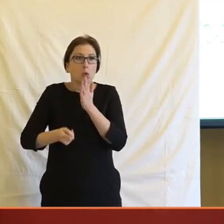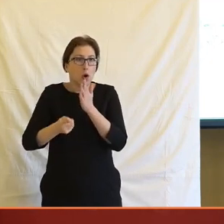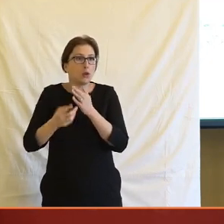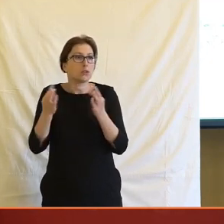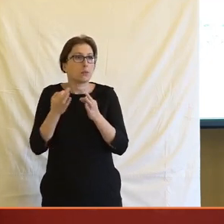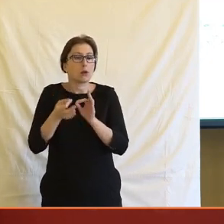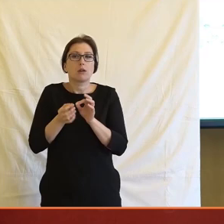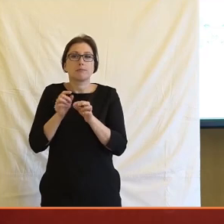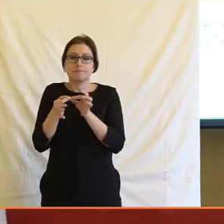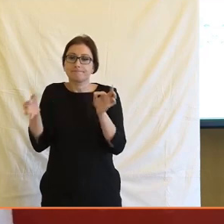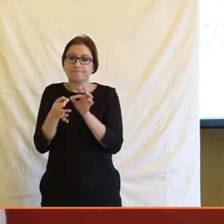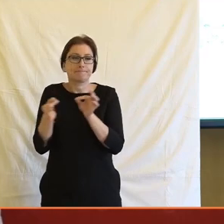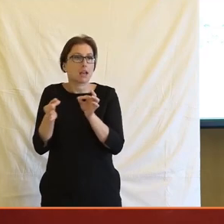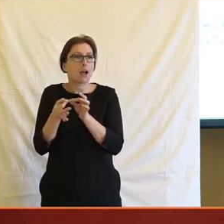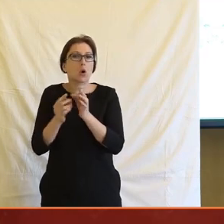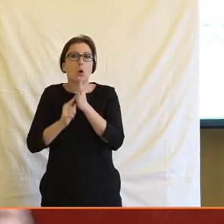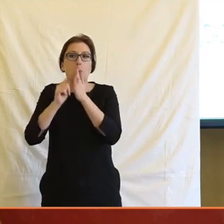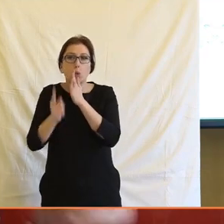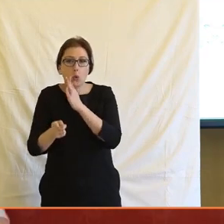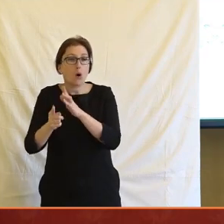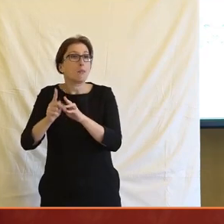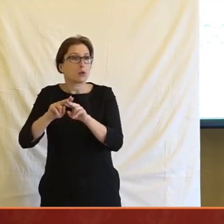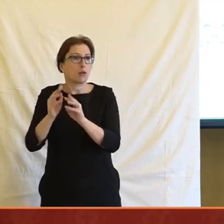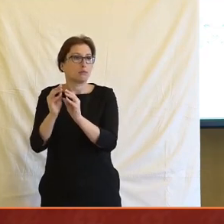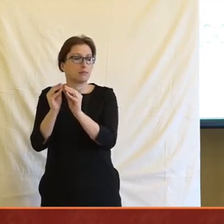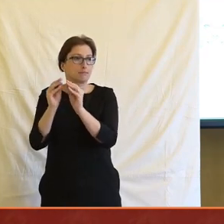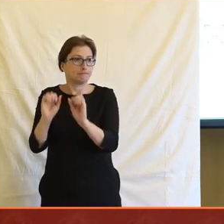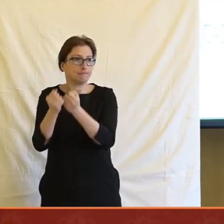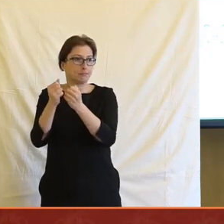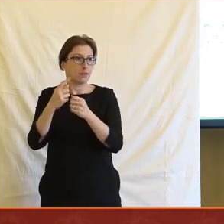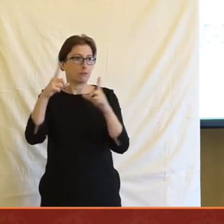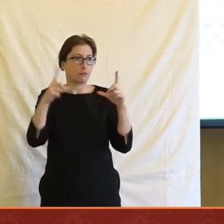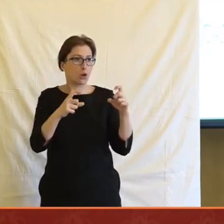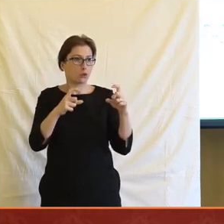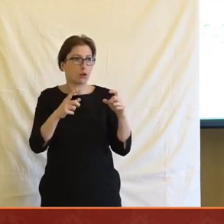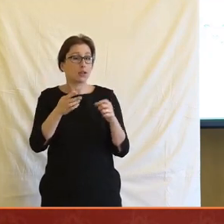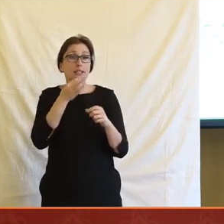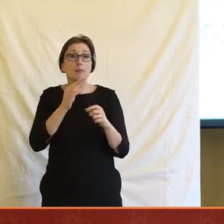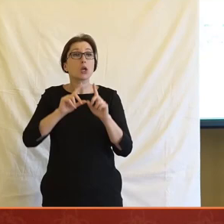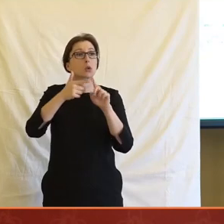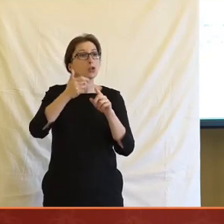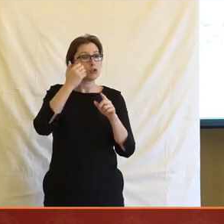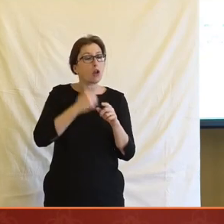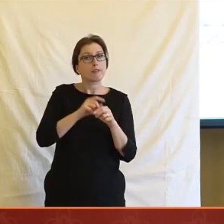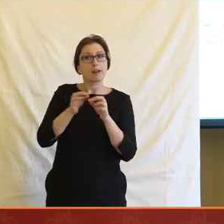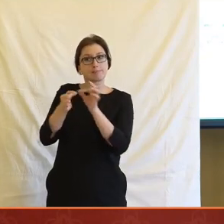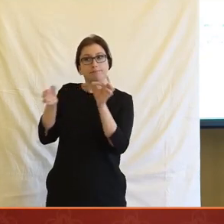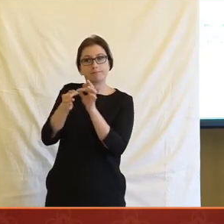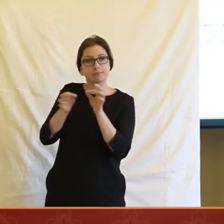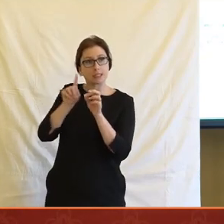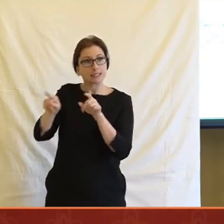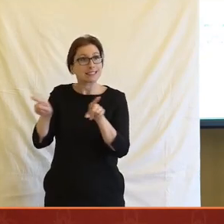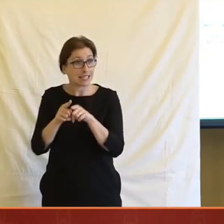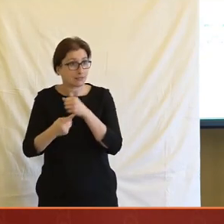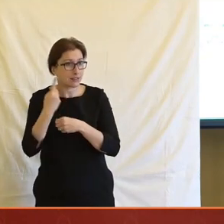vstupu textové. Což neznamená, že každý ten uživatel si to může vzít a když to hodí do toho samého modelu, dostane přesně ten samý výsledek. Takhle to nefunguje.